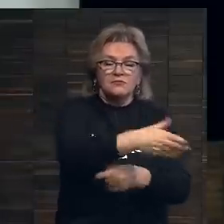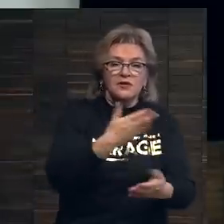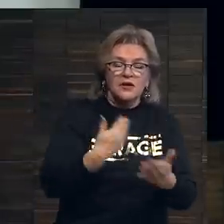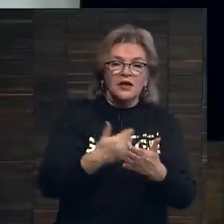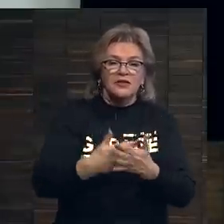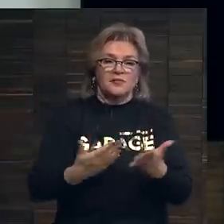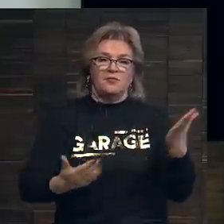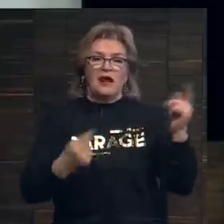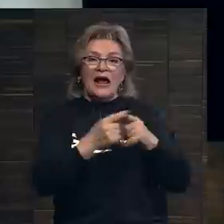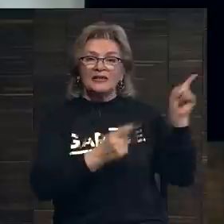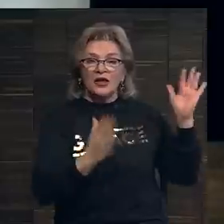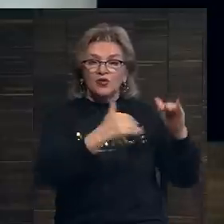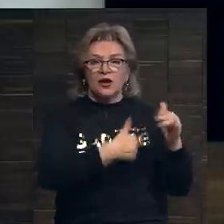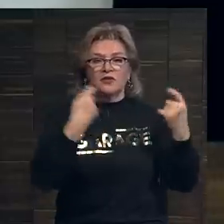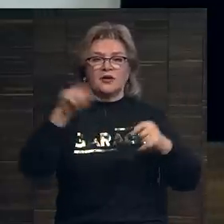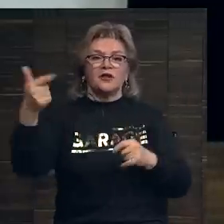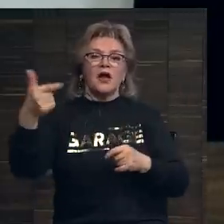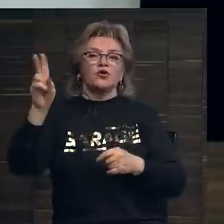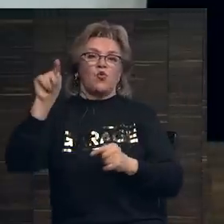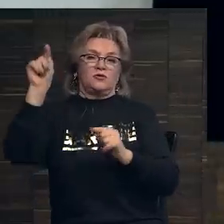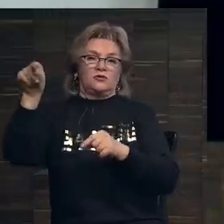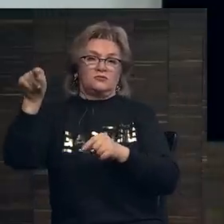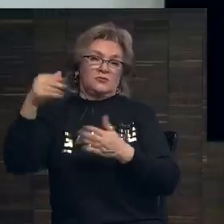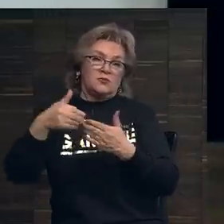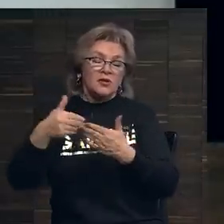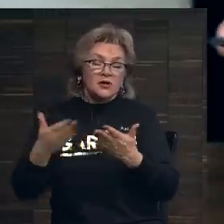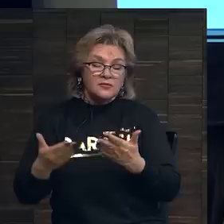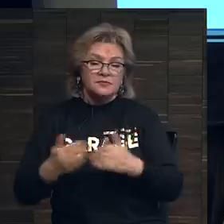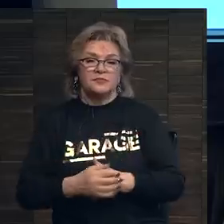Например, конкретную работу хотят продать в Гонконге и так далее.